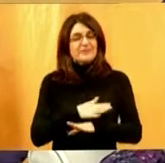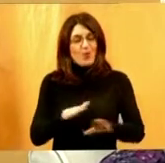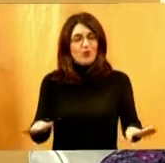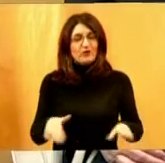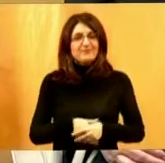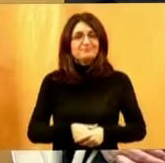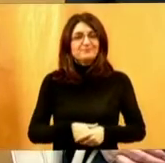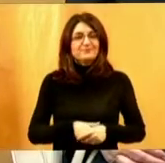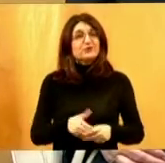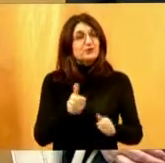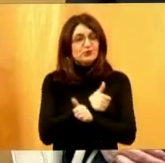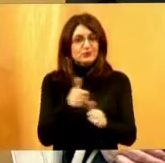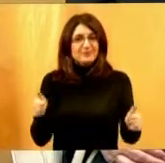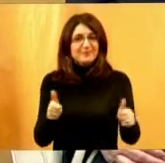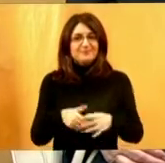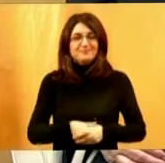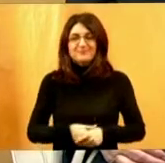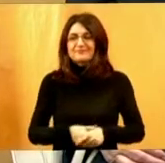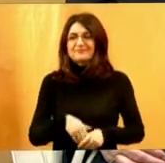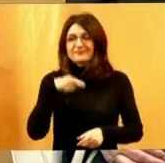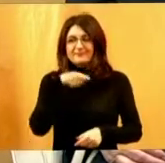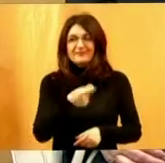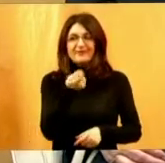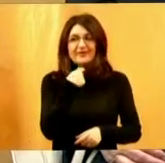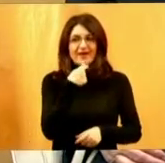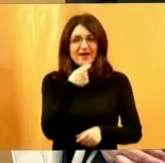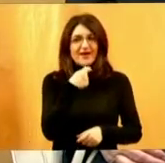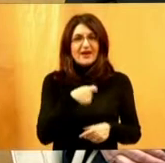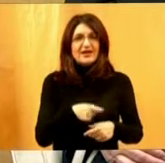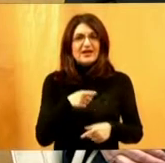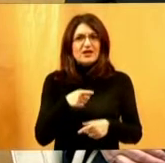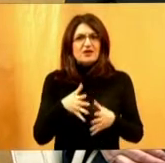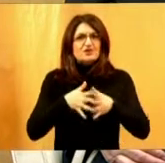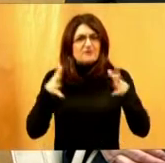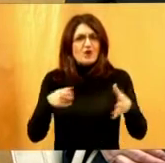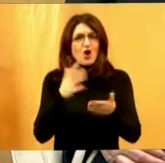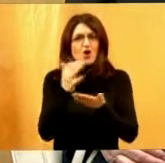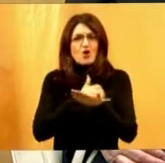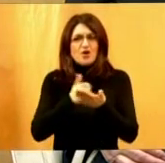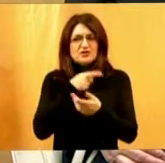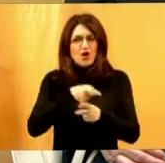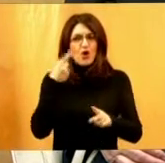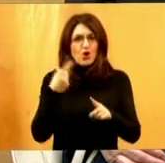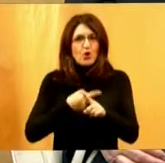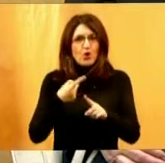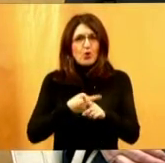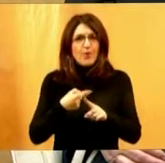Super, zaista ta hranjivost i vrlo široka primjena krumpira je